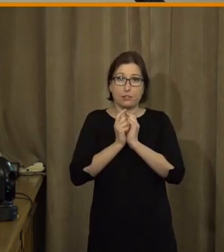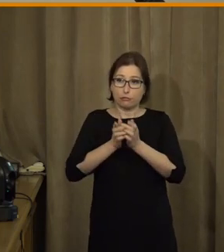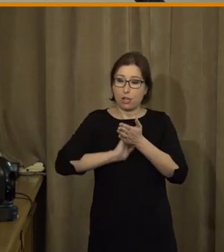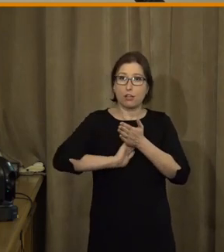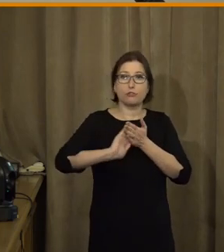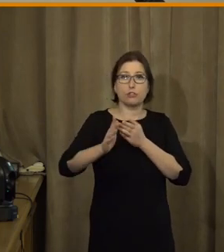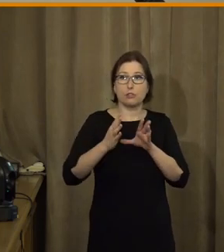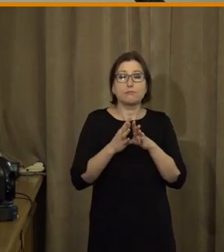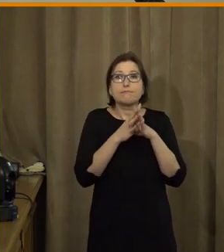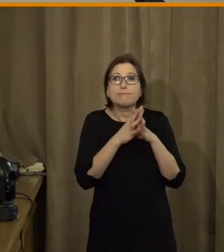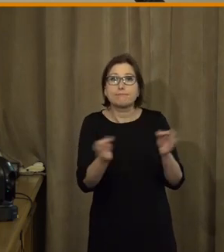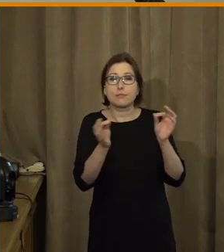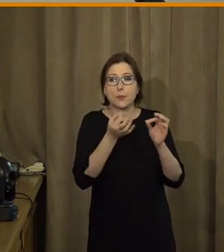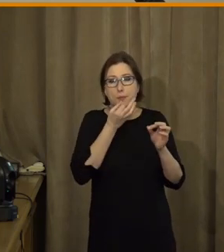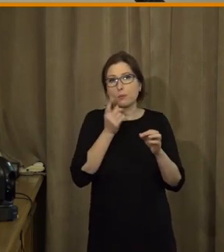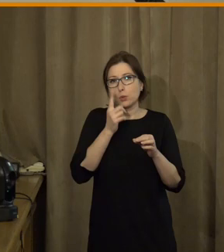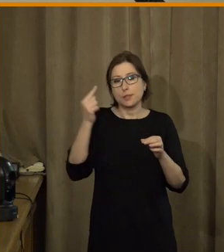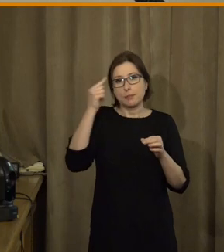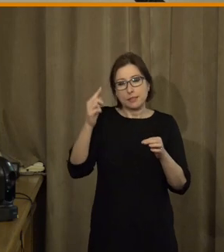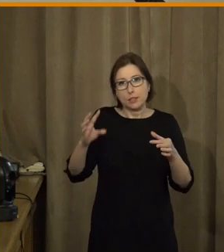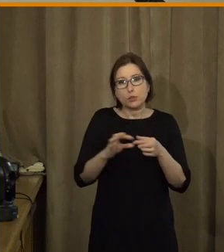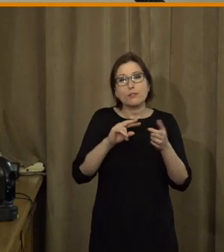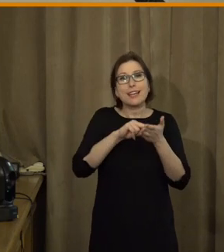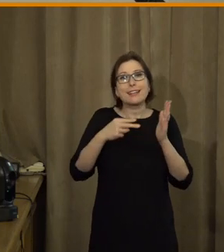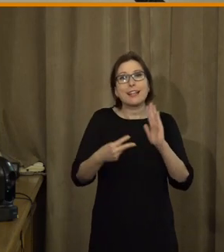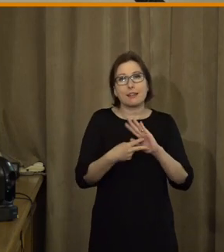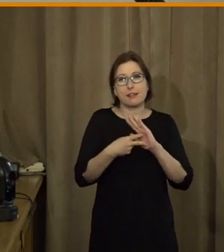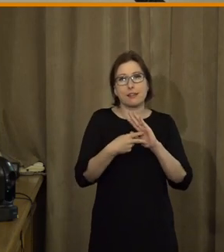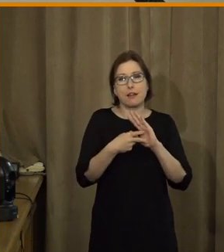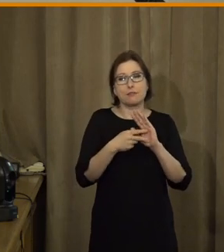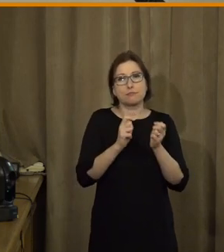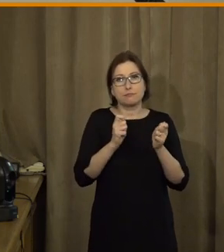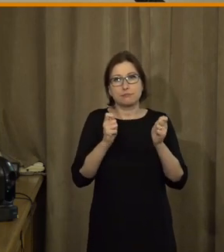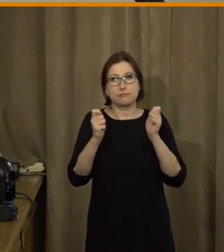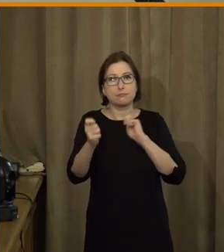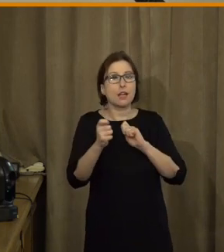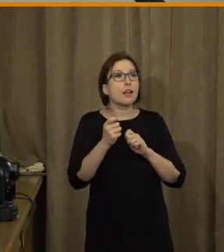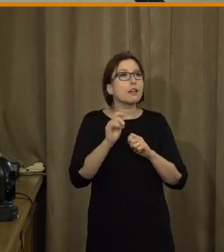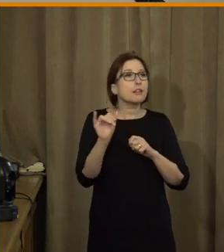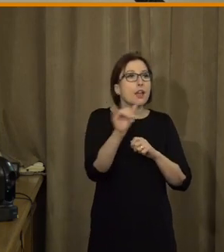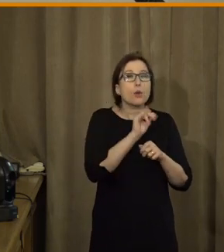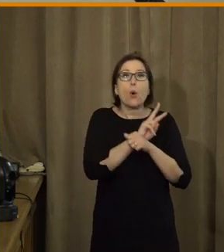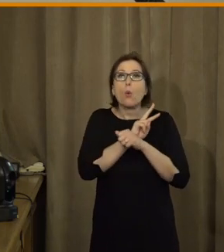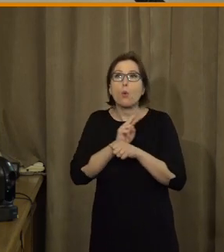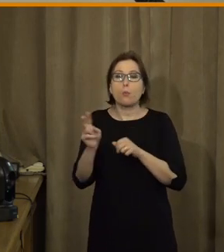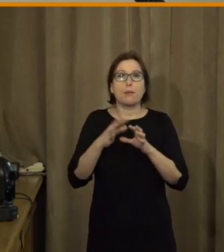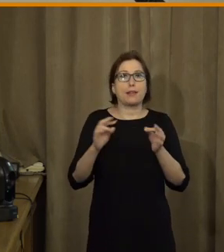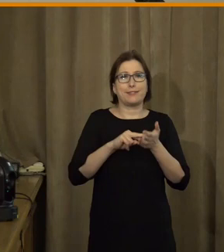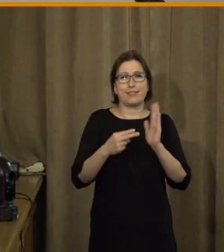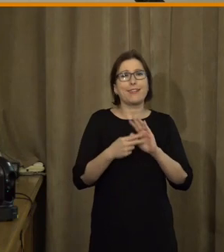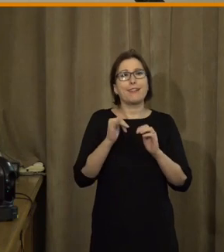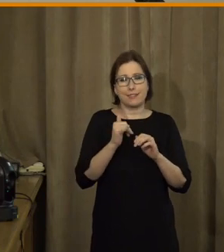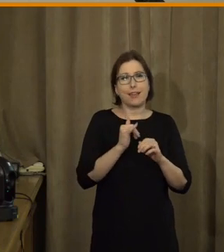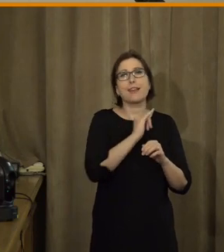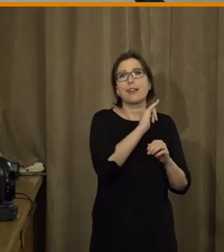souvisí s proměnou technologií, to znamená jako málo kdo je absolutně digitálně vyloučen, řekněme, každý nějaké